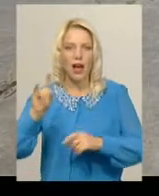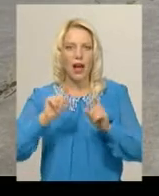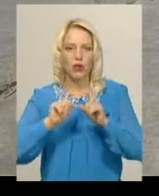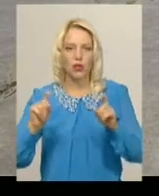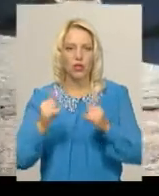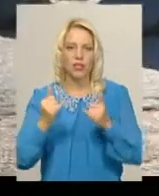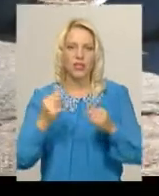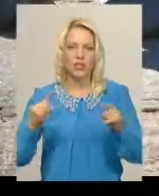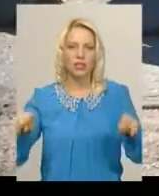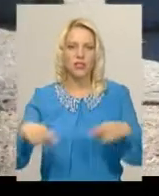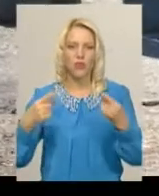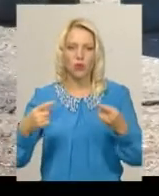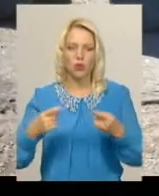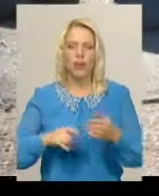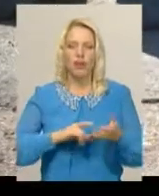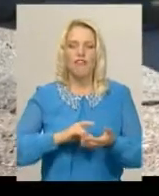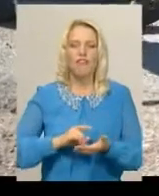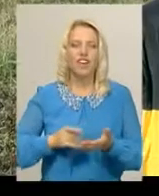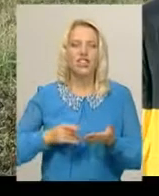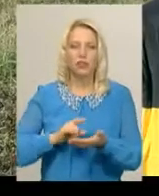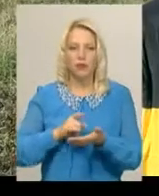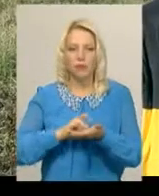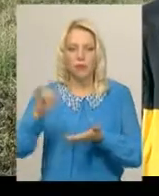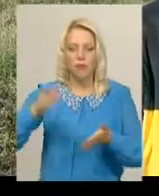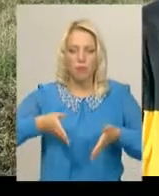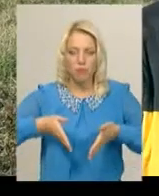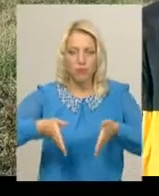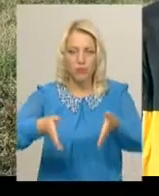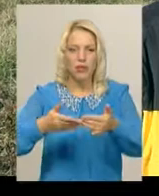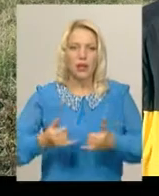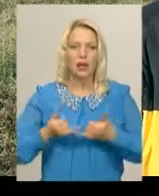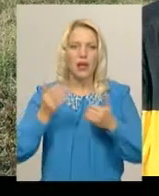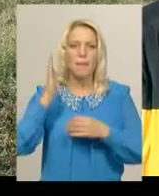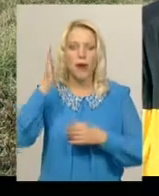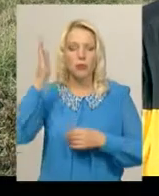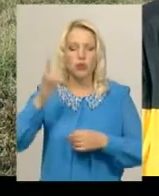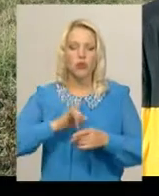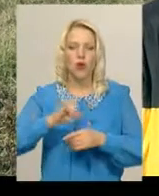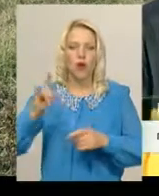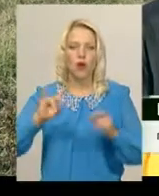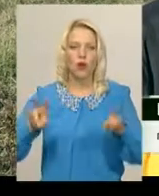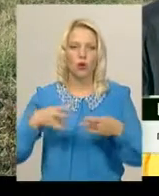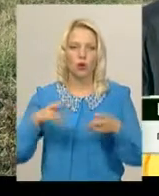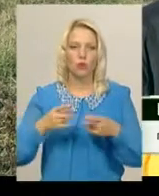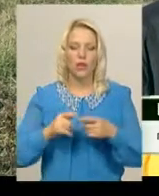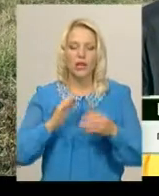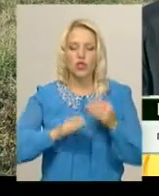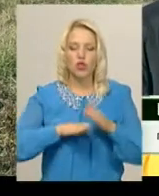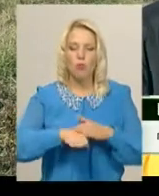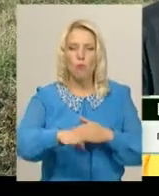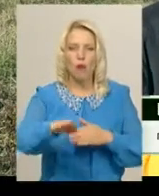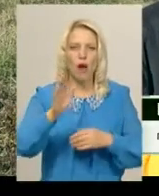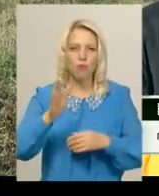створенням злітно-посадкового майданчику для малої авіації та майбутнього аероклубу. Смуга буде ґрунтова, будуть